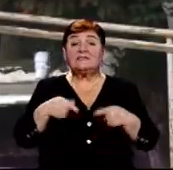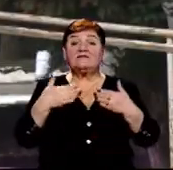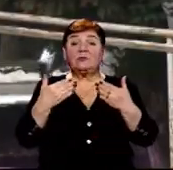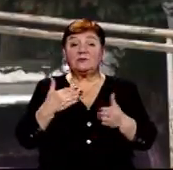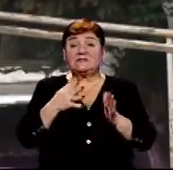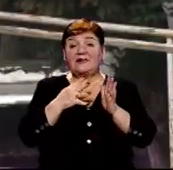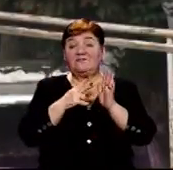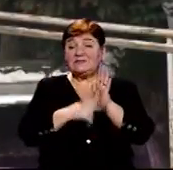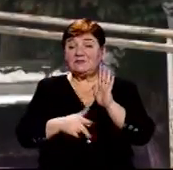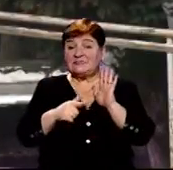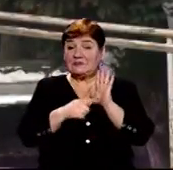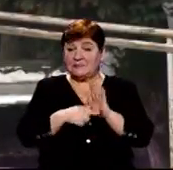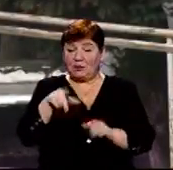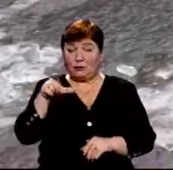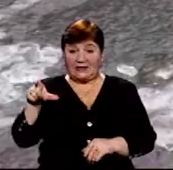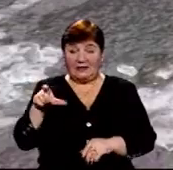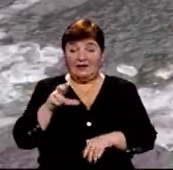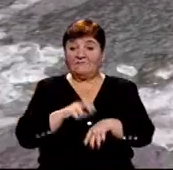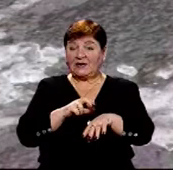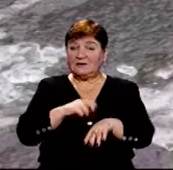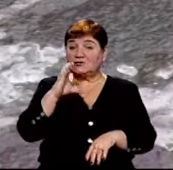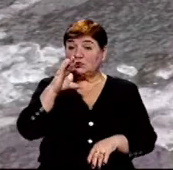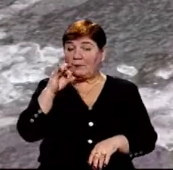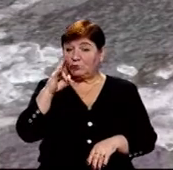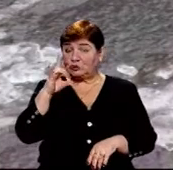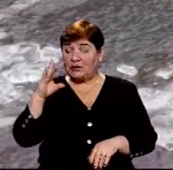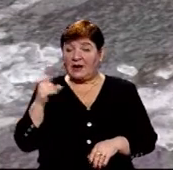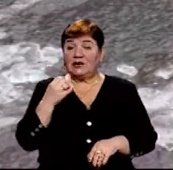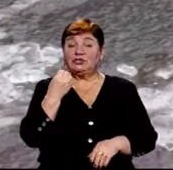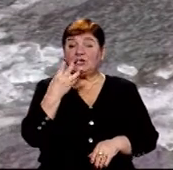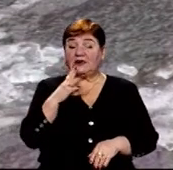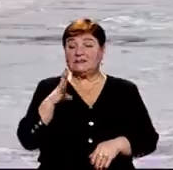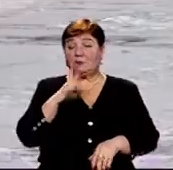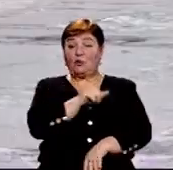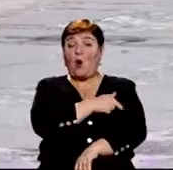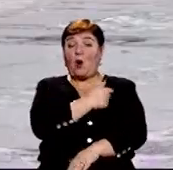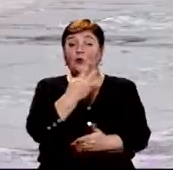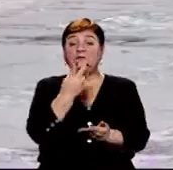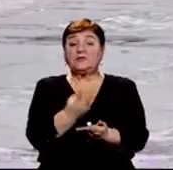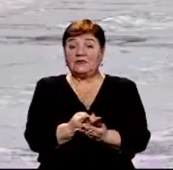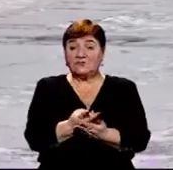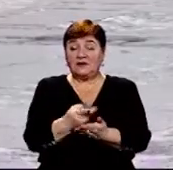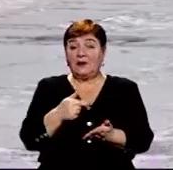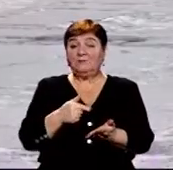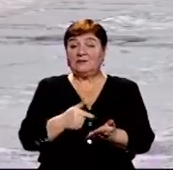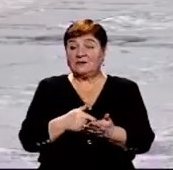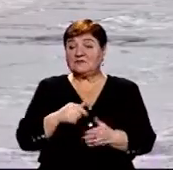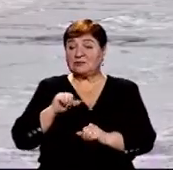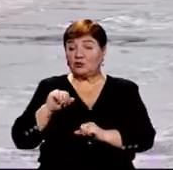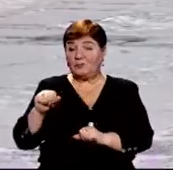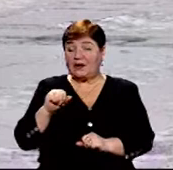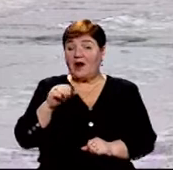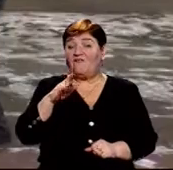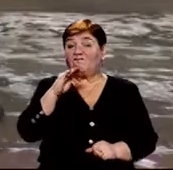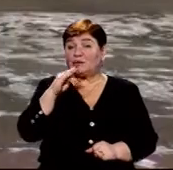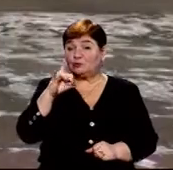87 людей. За словами лікаря-травматолога Івана Сабадуша, 14 з них були госпіталізовані. Заступник міського голови Ігор Фартушок каже, служба